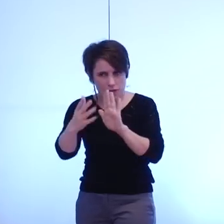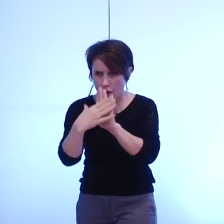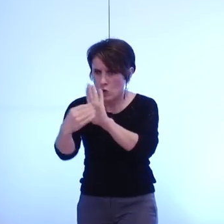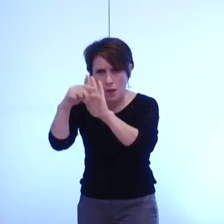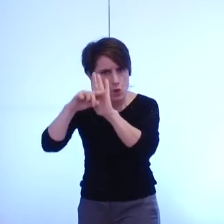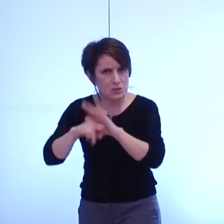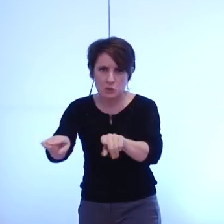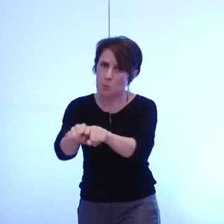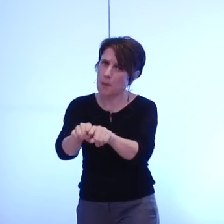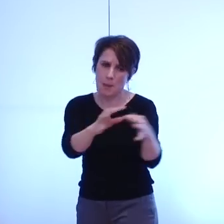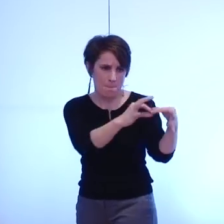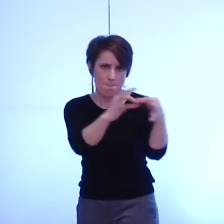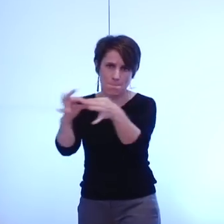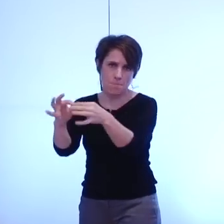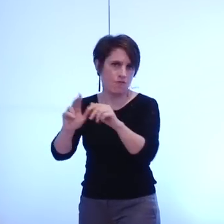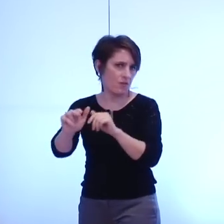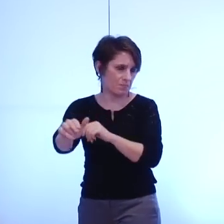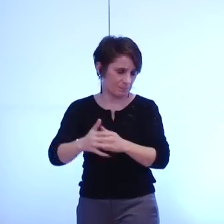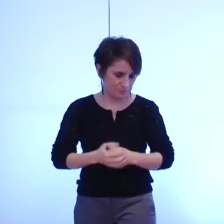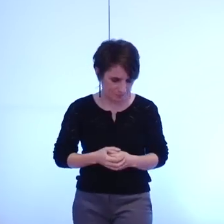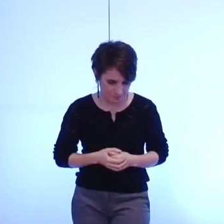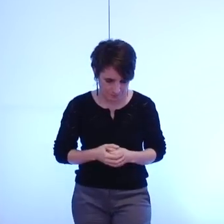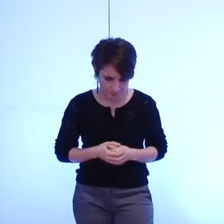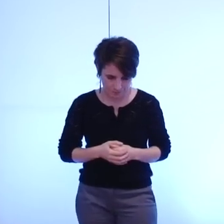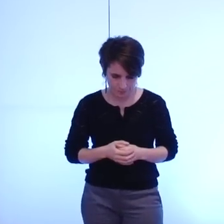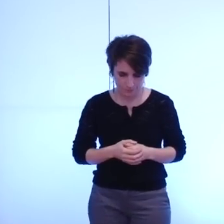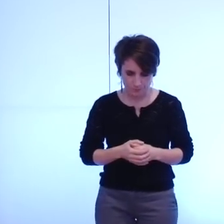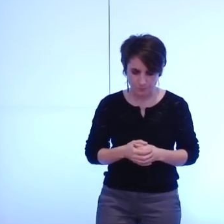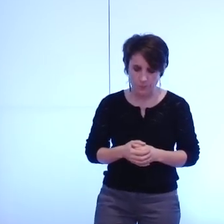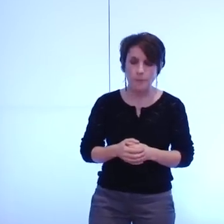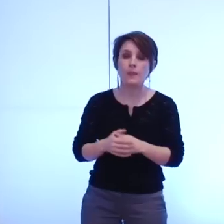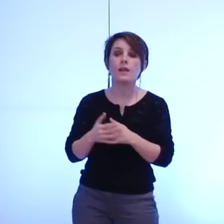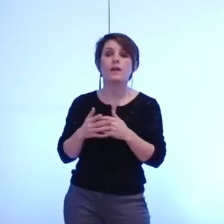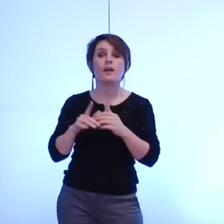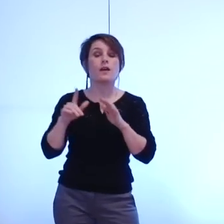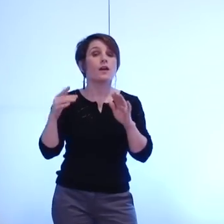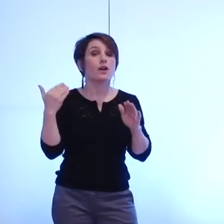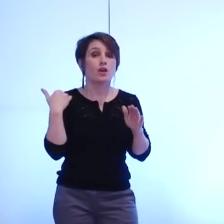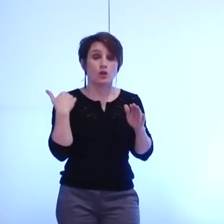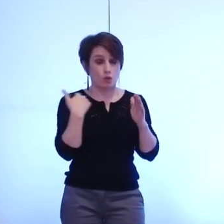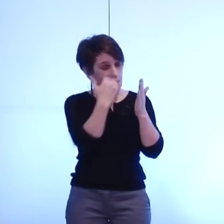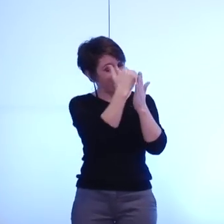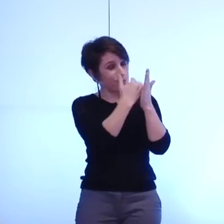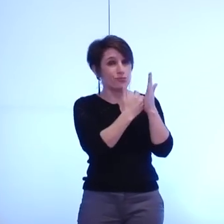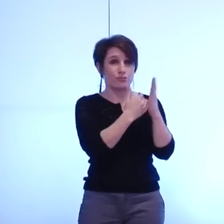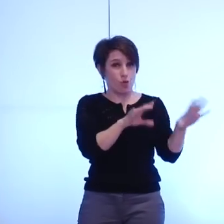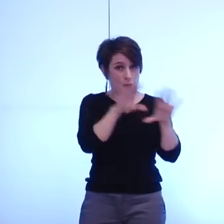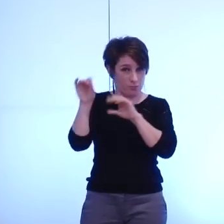pour finir mon propos je voudrais souligner que ces questions ont été présentées aux instances paritaires vendredi dernier